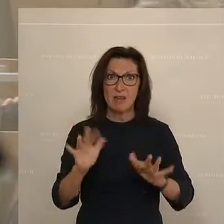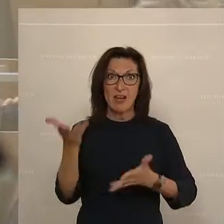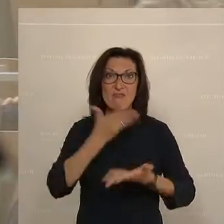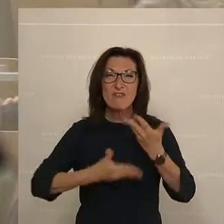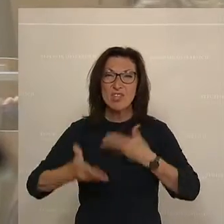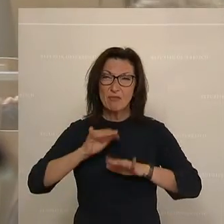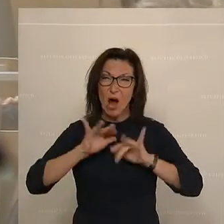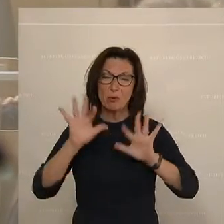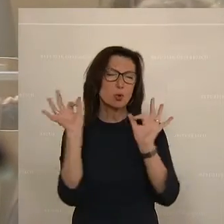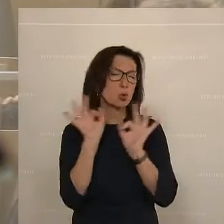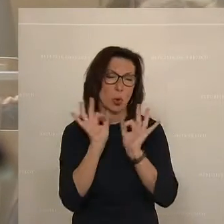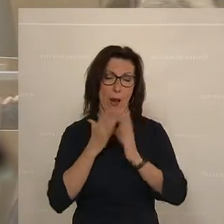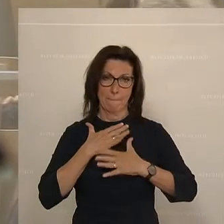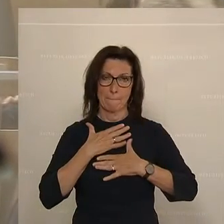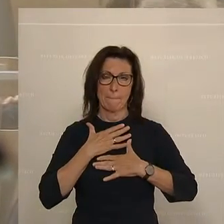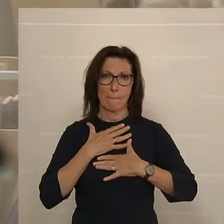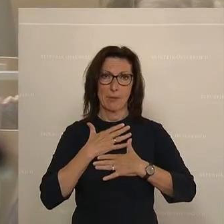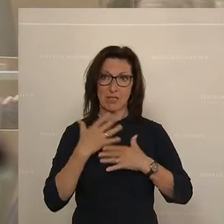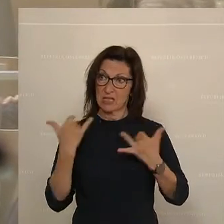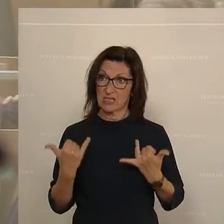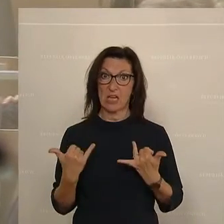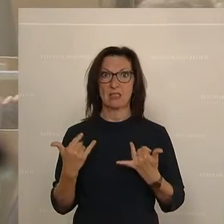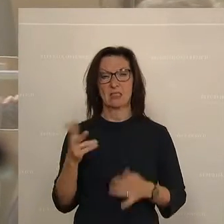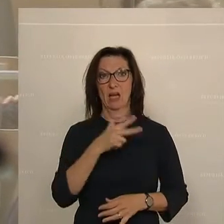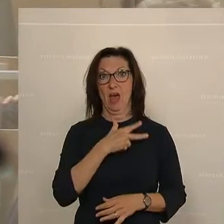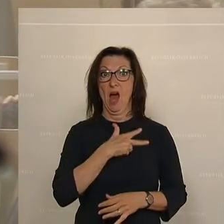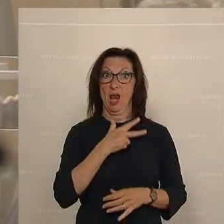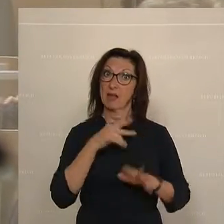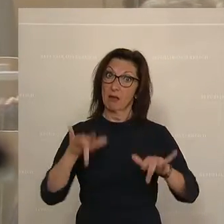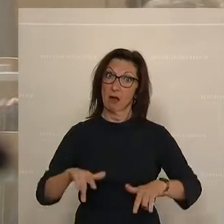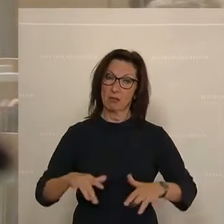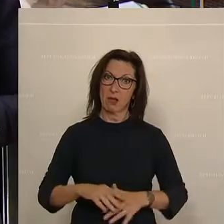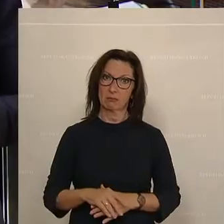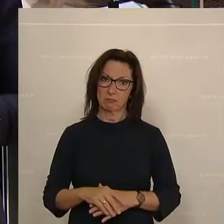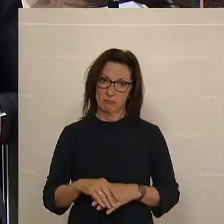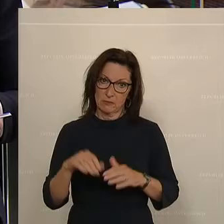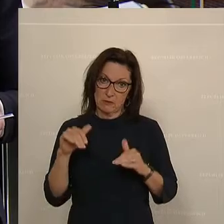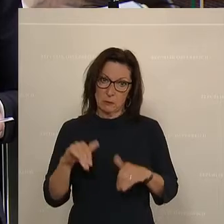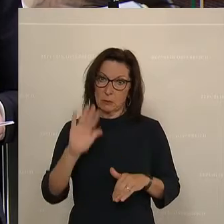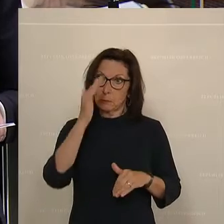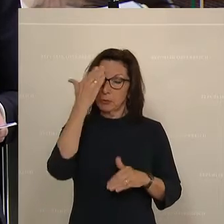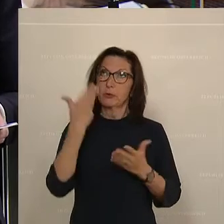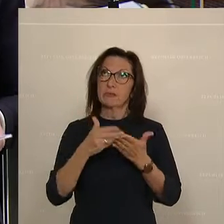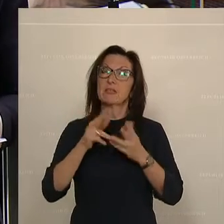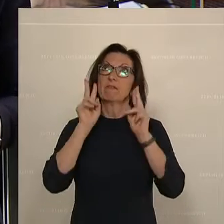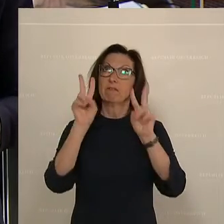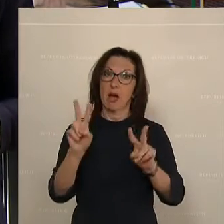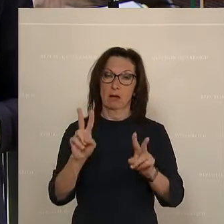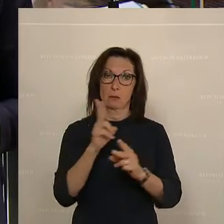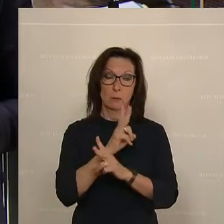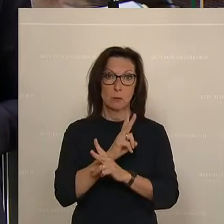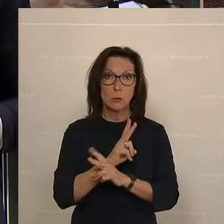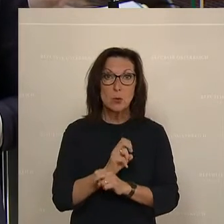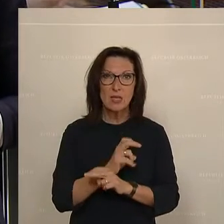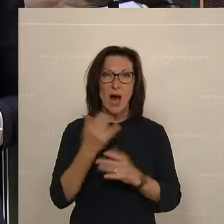zu groß. Wir sind auf dem bitteren Boden der Realität angelangt. Wir müssen der Wahrheit ins Auge sehen. Österreich kann nicht